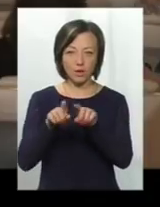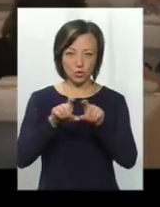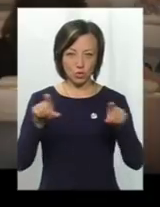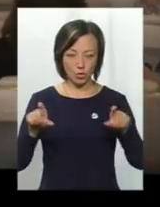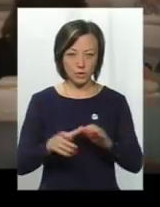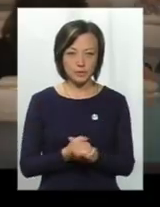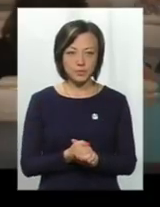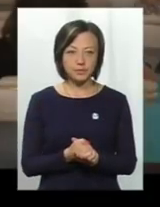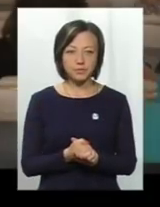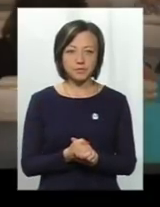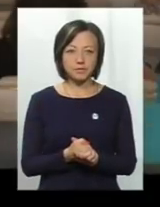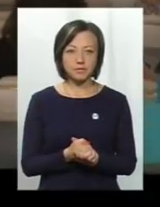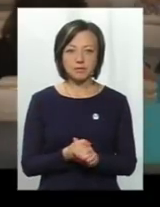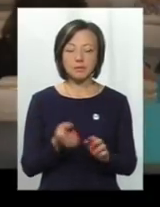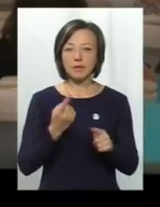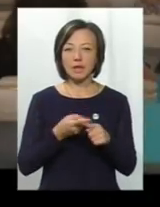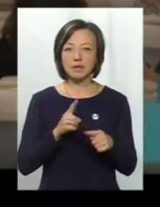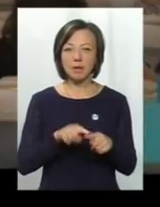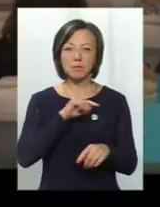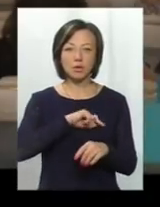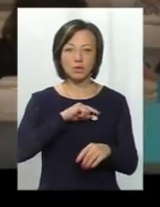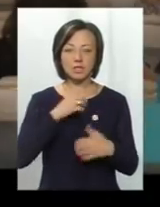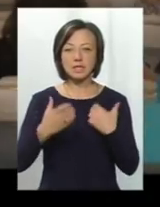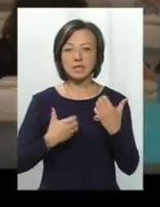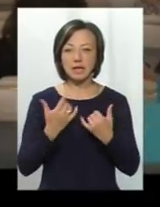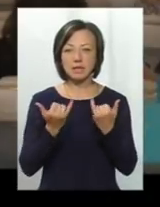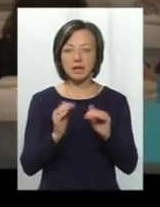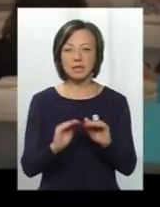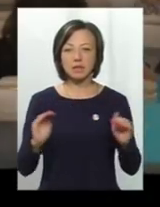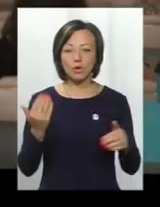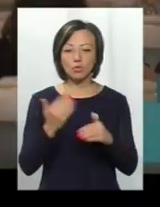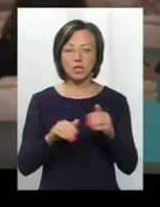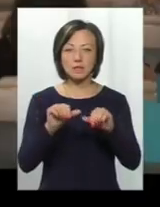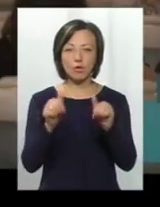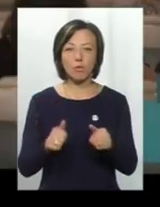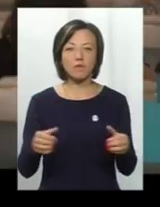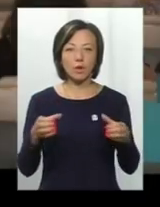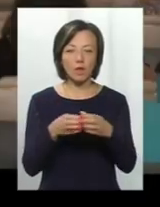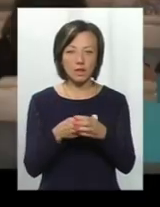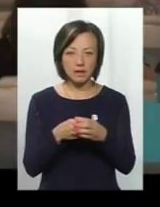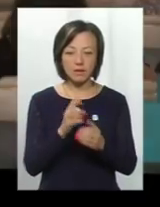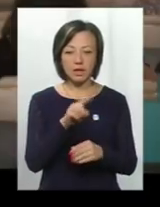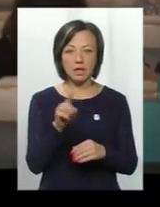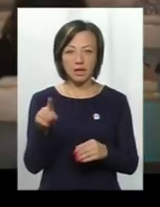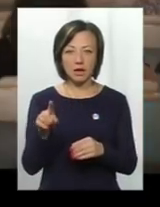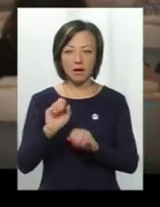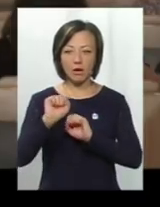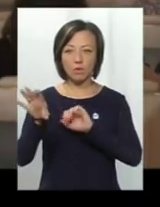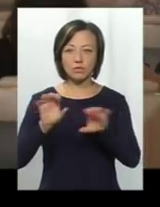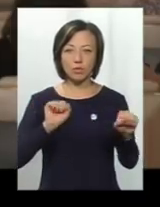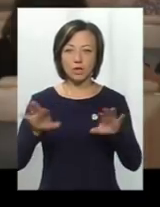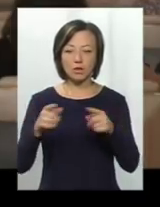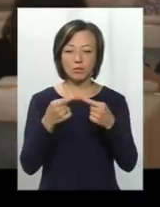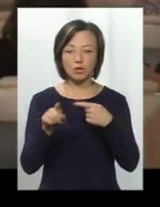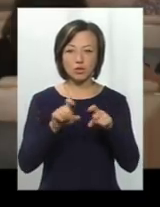Це психологічний стрес для дітей, тобто вже сформований колектив, їх розводити по інших